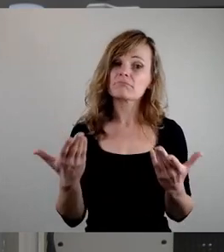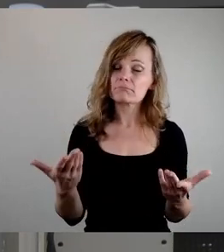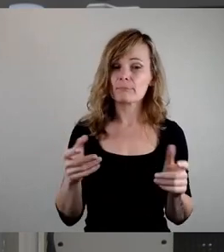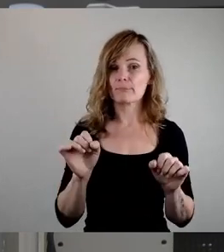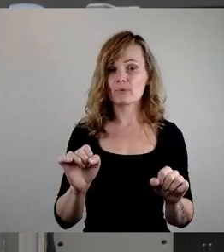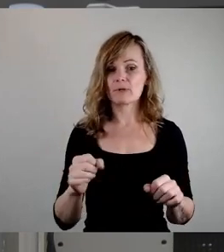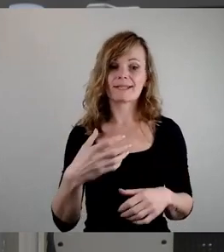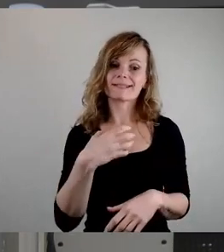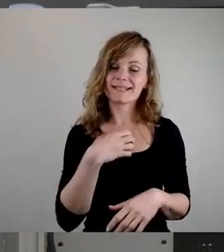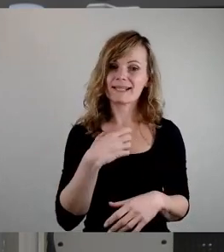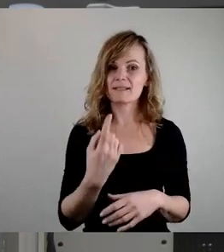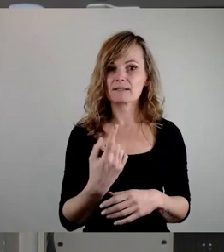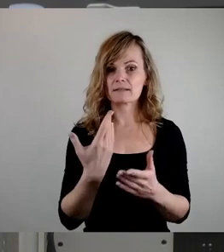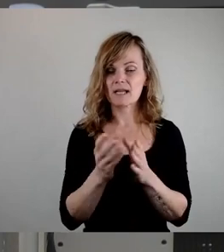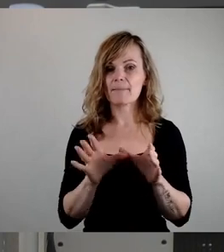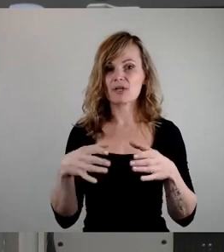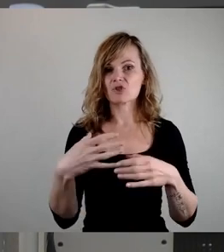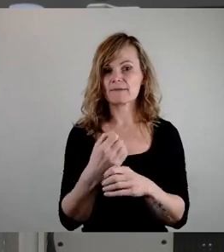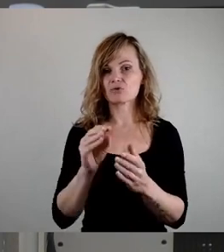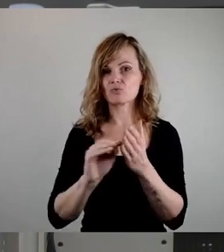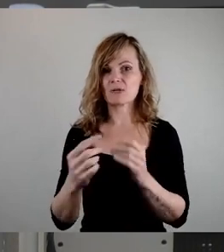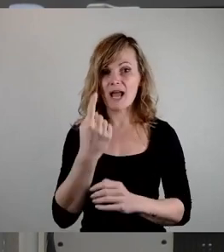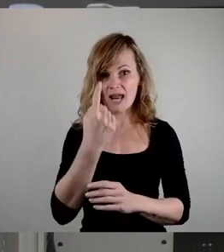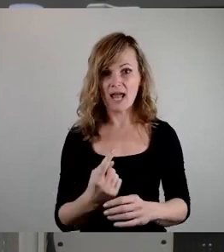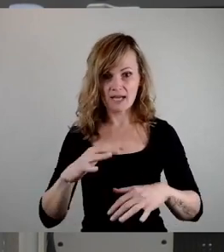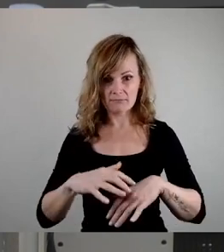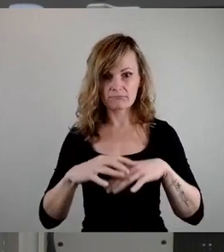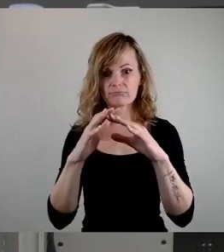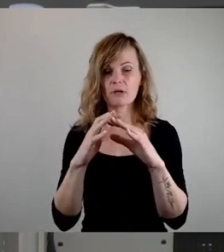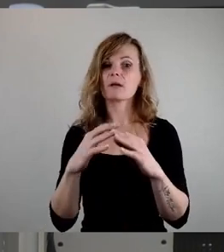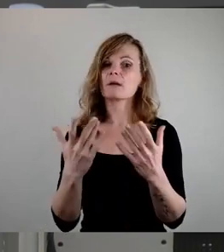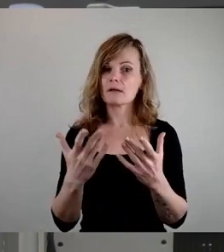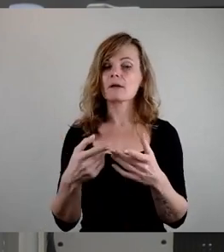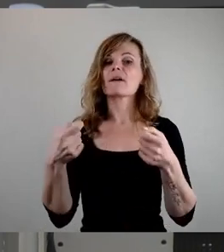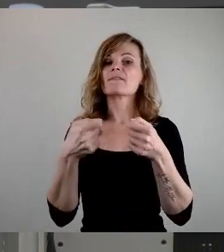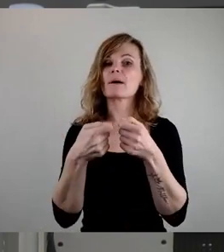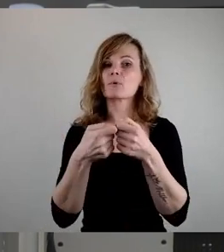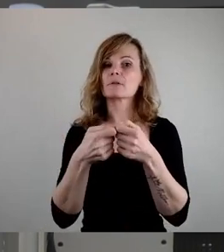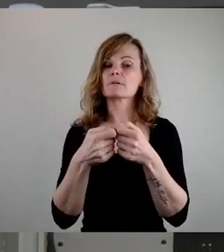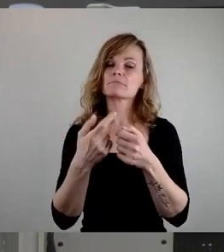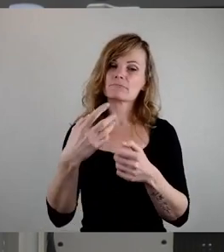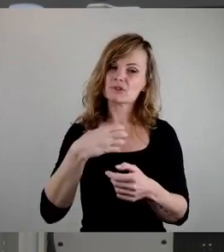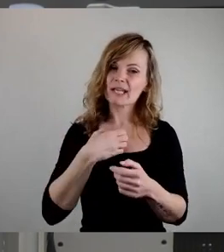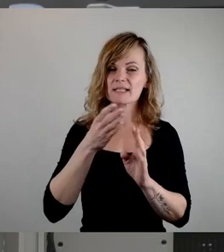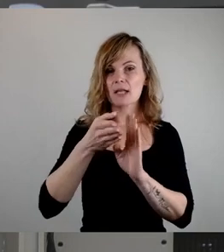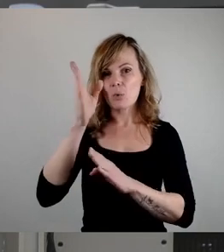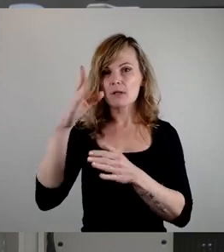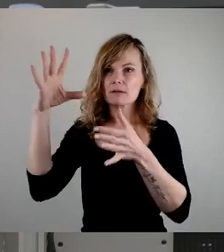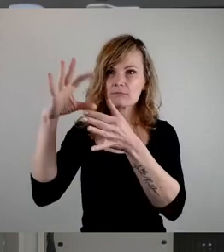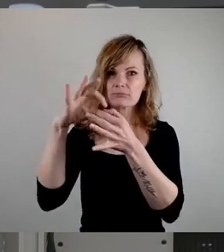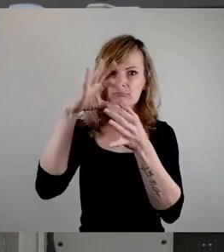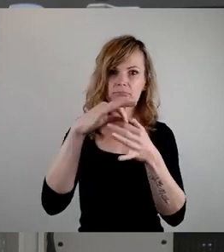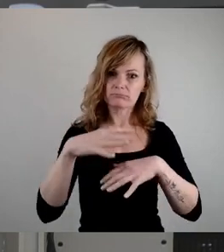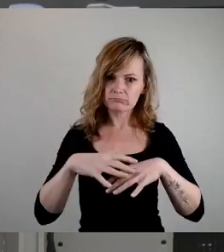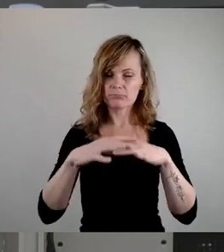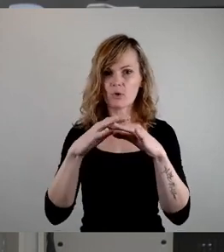diese Gemeinschaftsschule nicht alleine gründet, sondern dass man quasi im Verbund mit anderen Gebietskörperschaften im Dresdner Norden agiert. Ich glaube, das sind Lösungen,